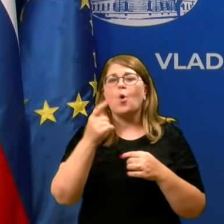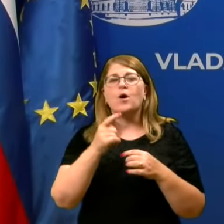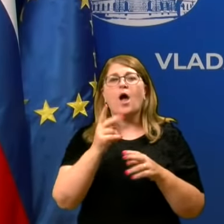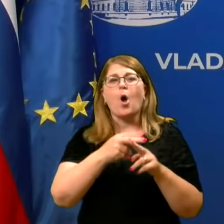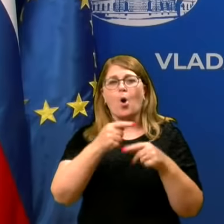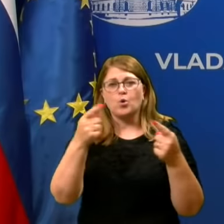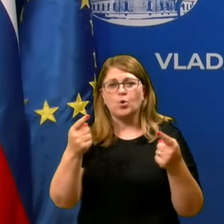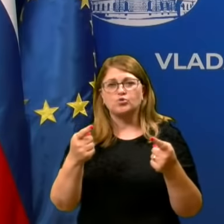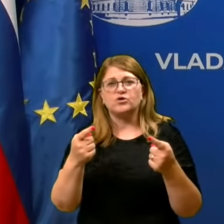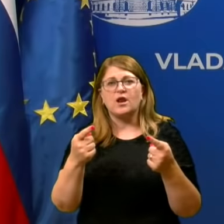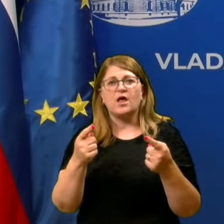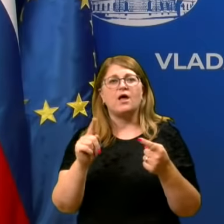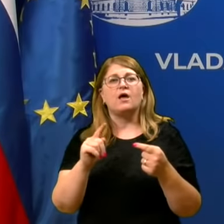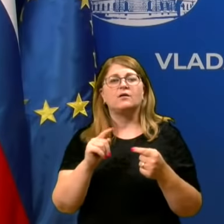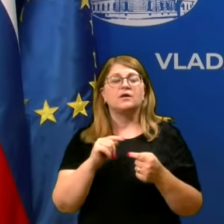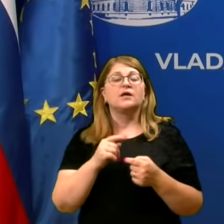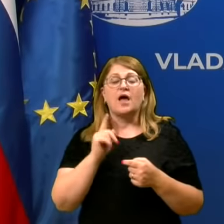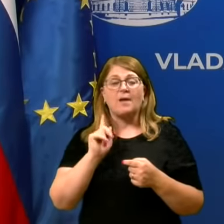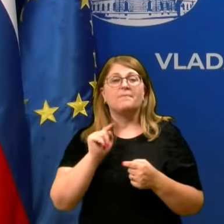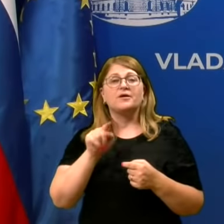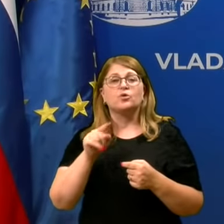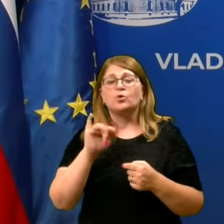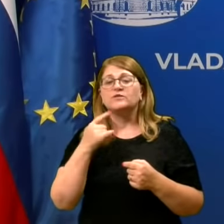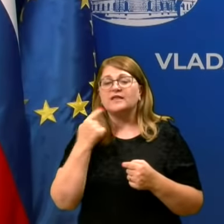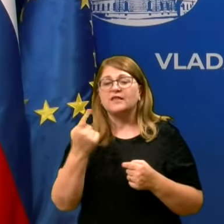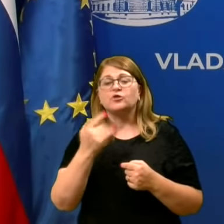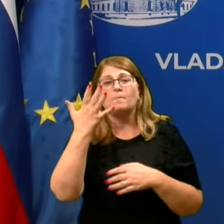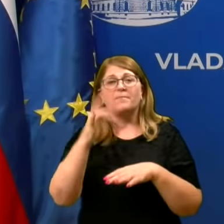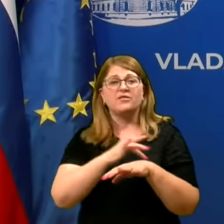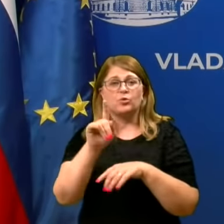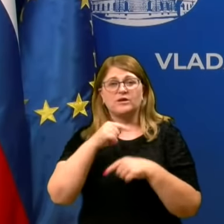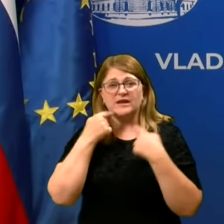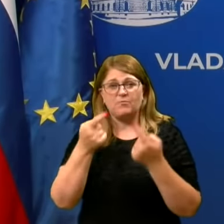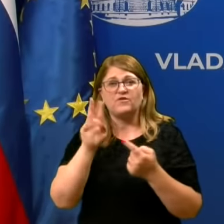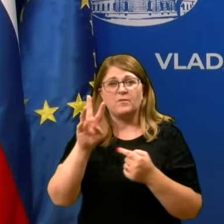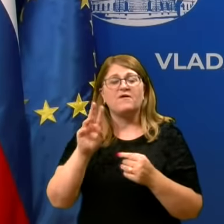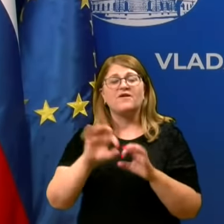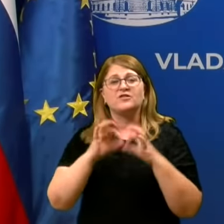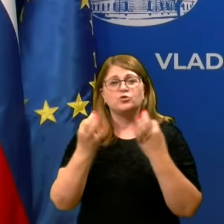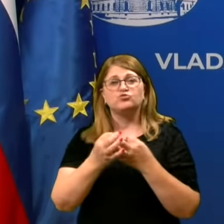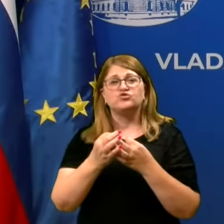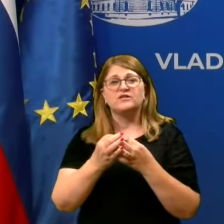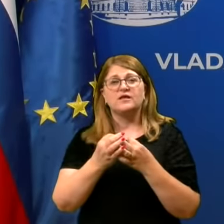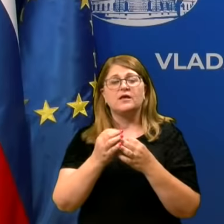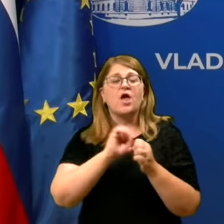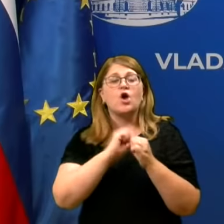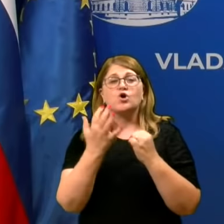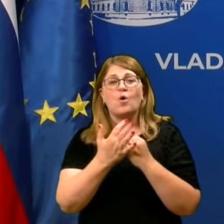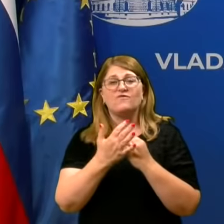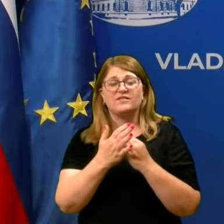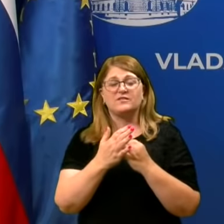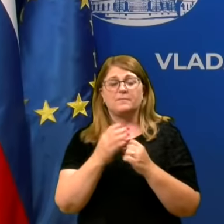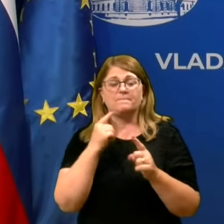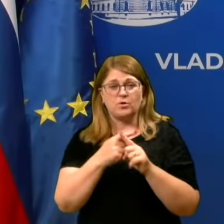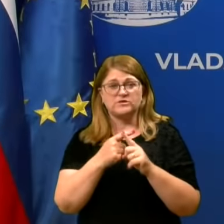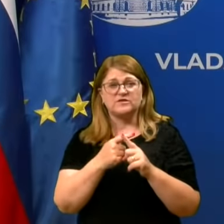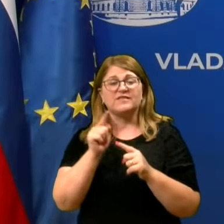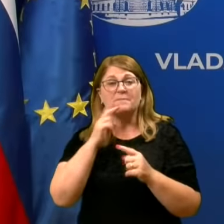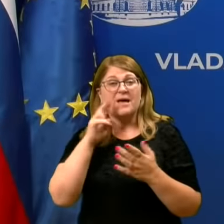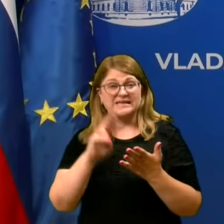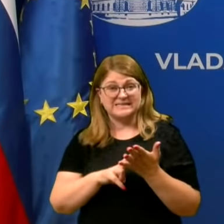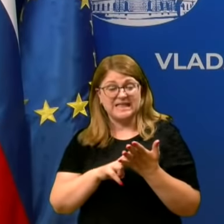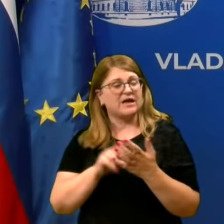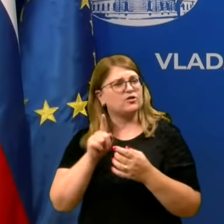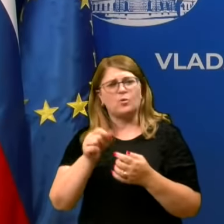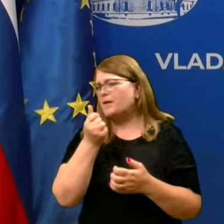nekdo pet ur me pove, da ima v družini COVID pozitivnega in ima znake, ki jih je mogoče povezati s tem, to pa